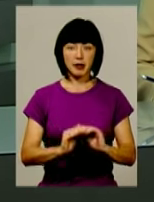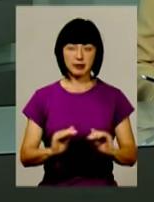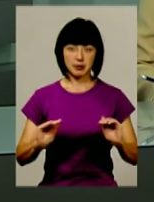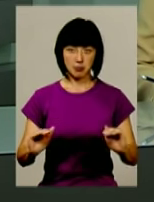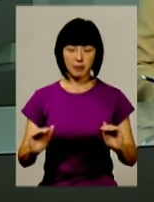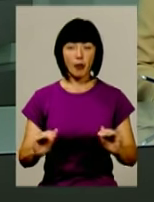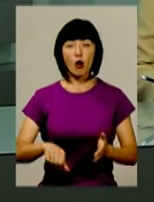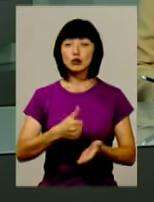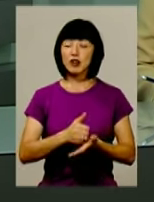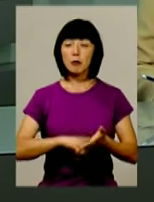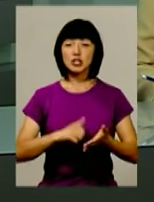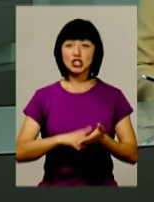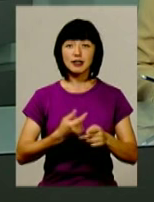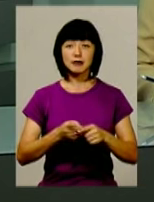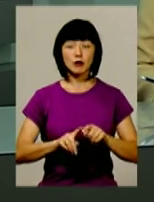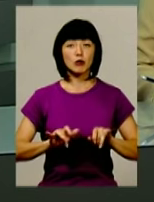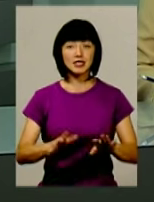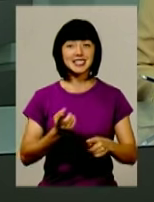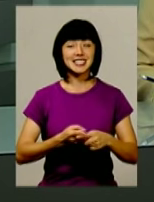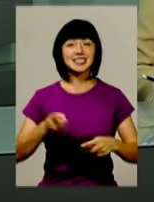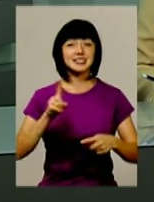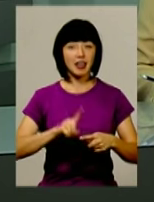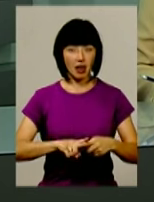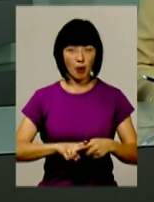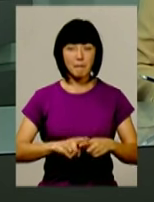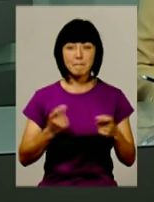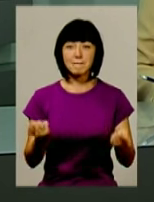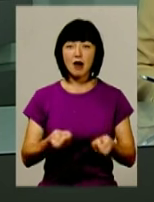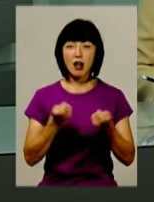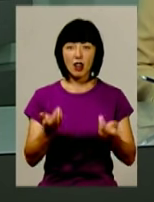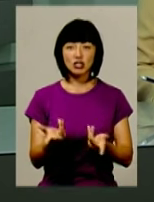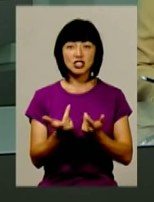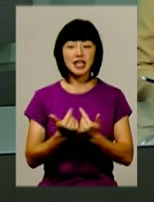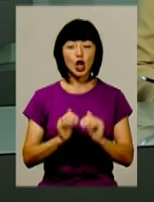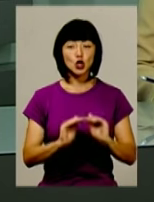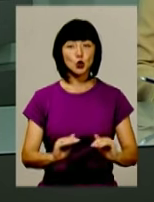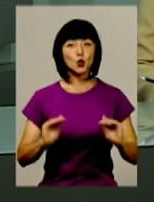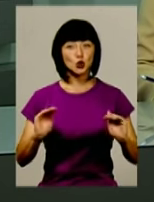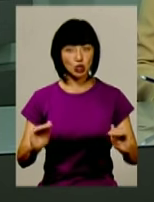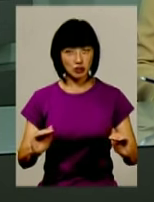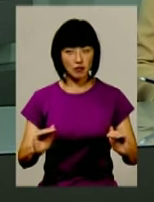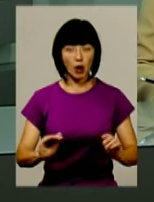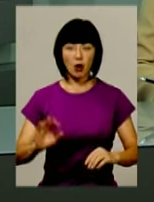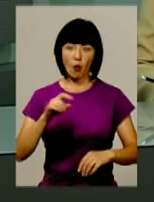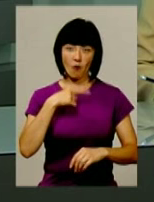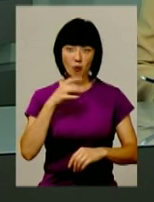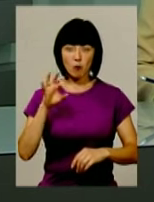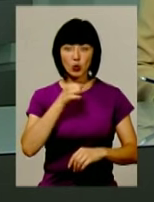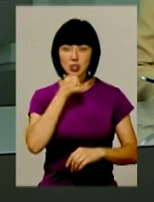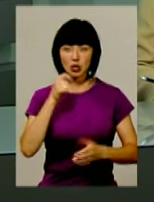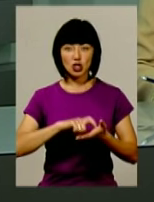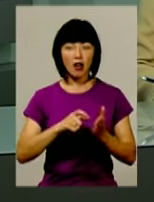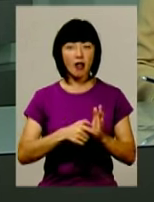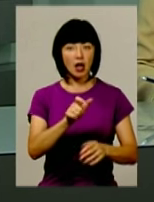двері. Основна причина цих процесів, переконують освітяни, це мала чисельність учнів, йдеться про старшокласників у сільських